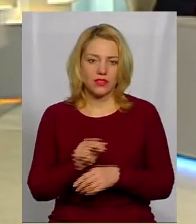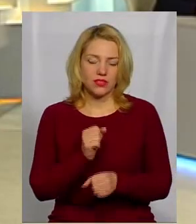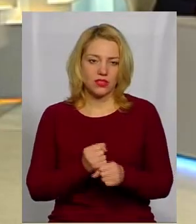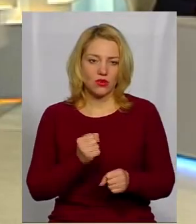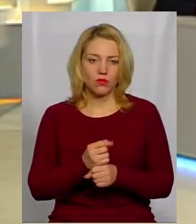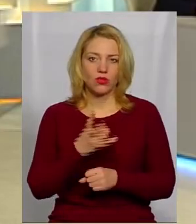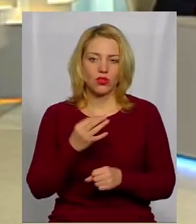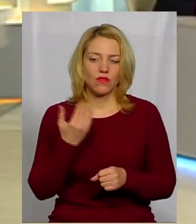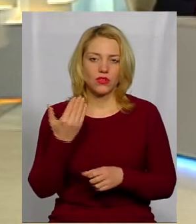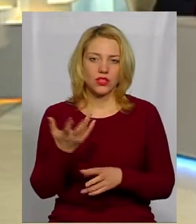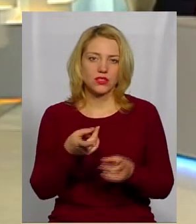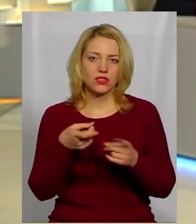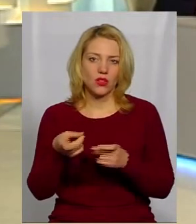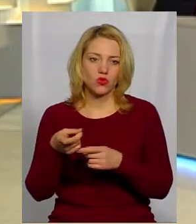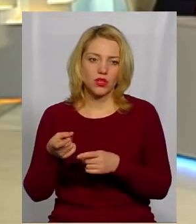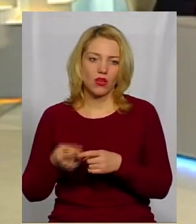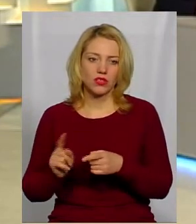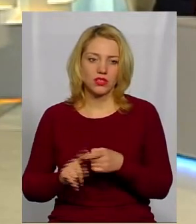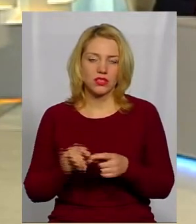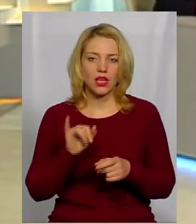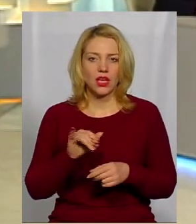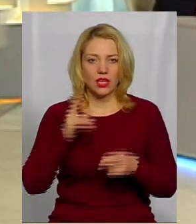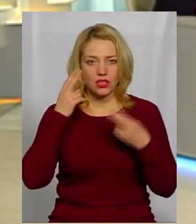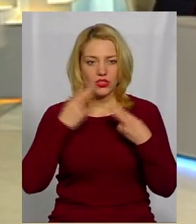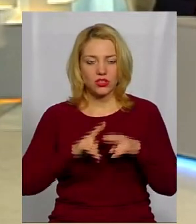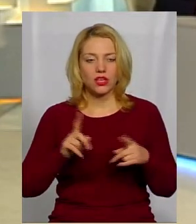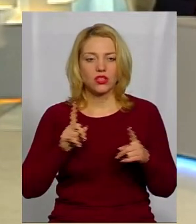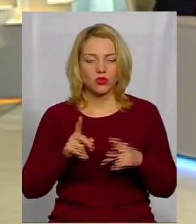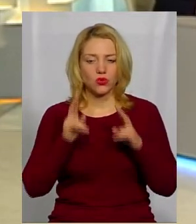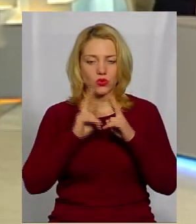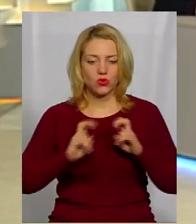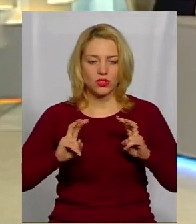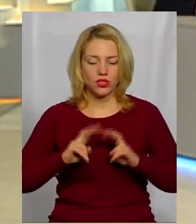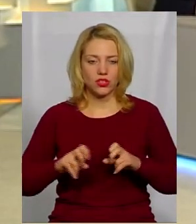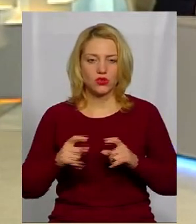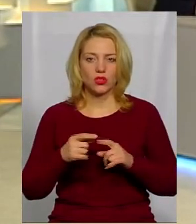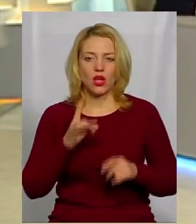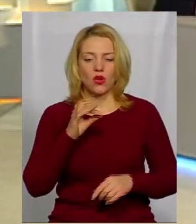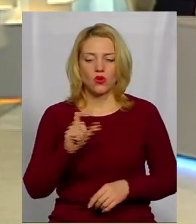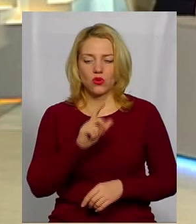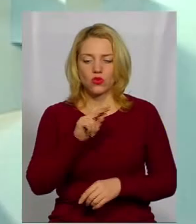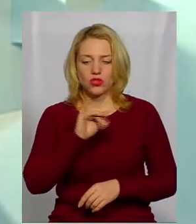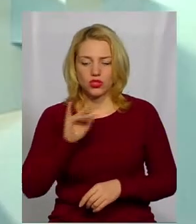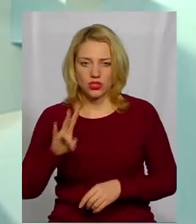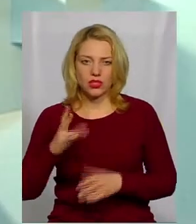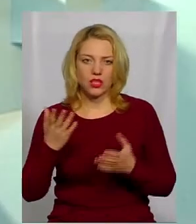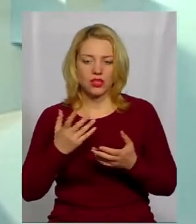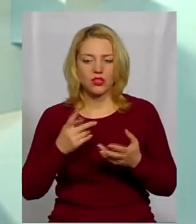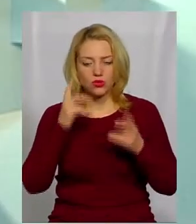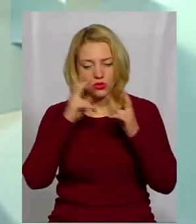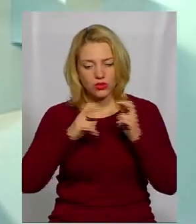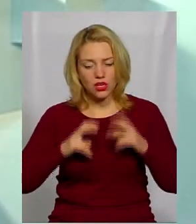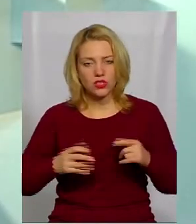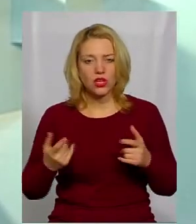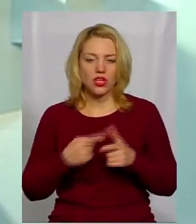Але вони залучають, це і інженерні, які досліджують розчини, які досліджують, наскільки каміння може